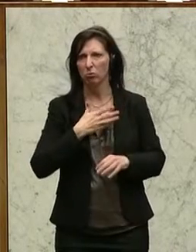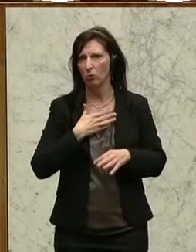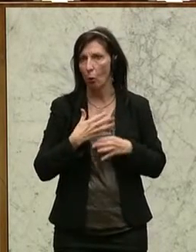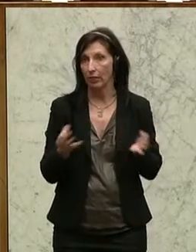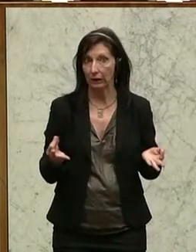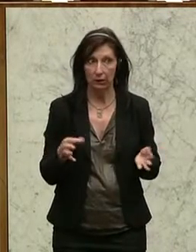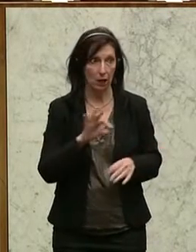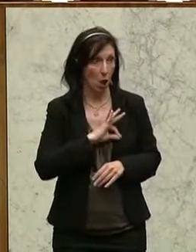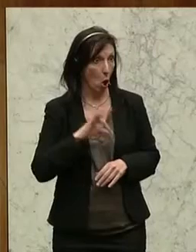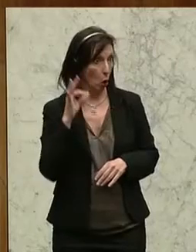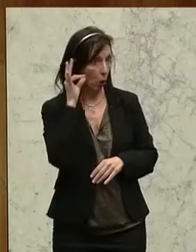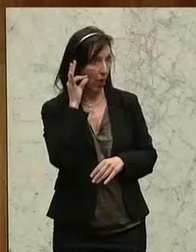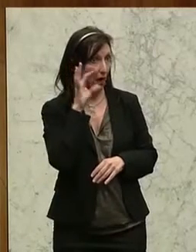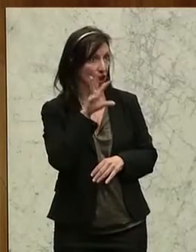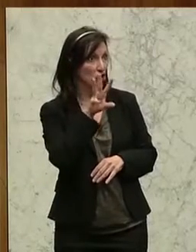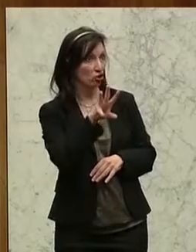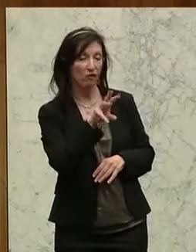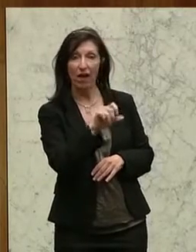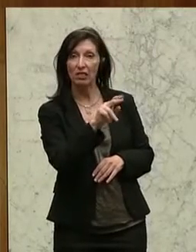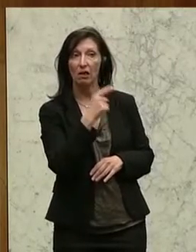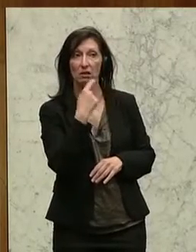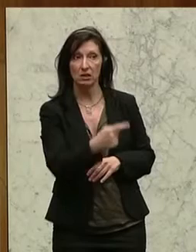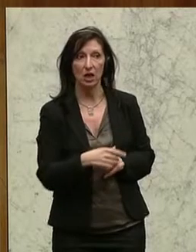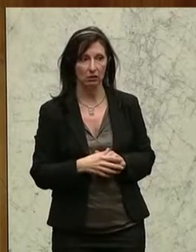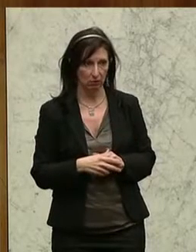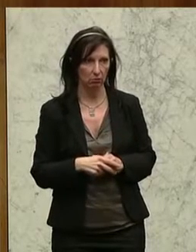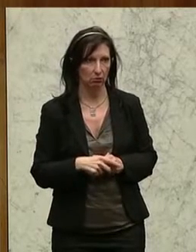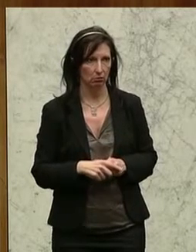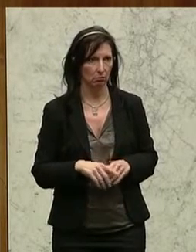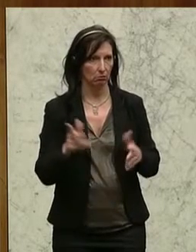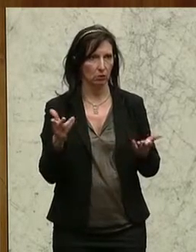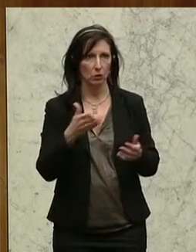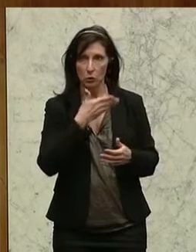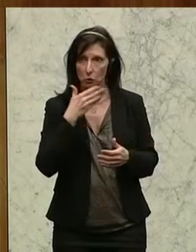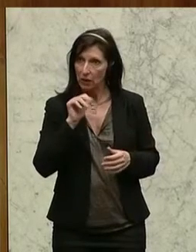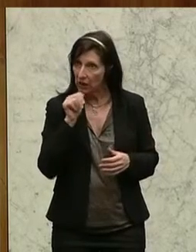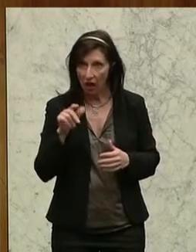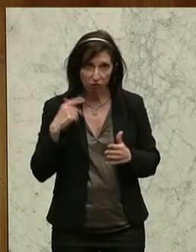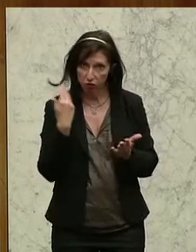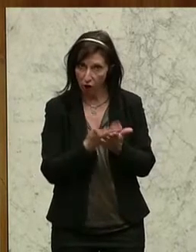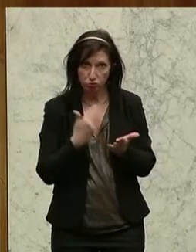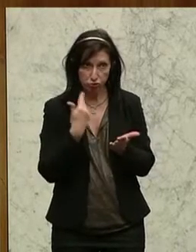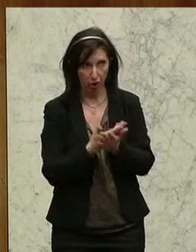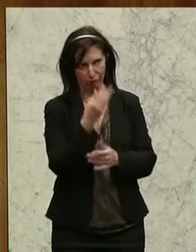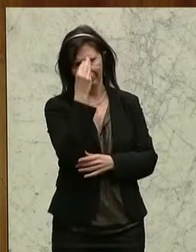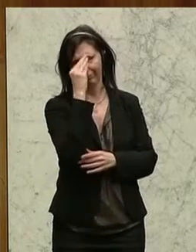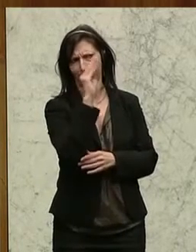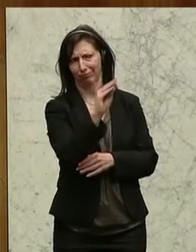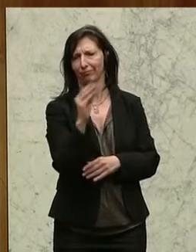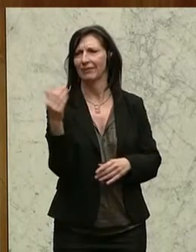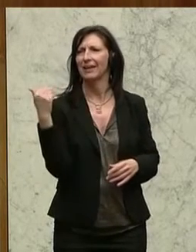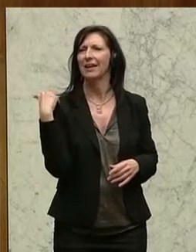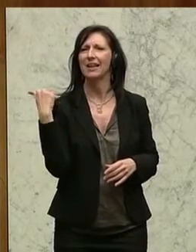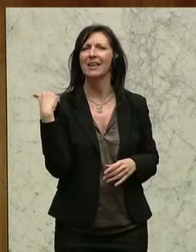Kollegin Schwentner hat gesagt, wir würden hier keine Vorschläge einbringen. Ich darf nur daran erinnern, dass wir in den letzten